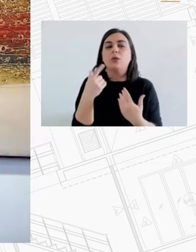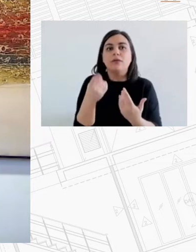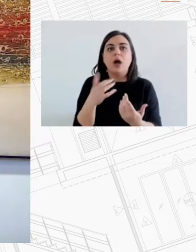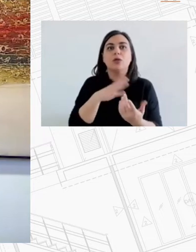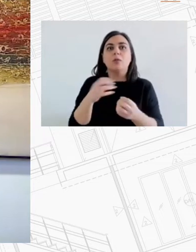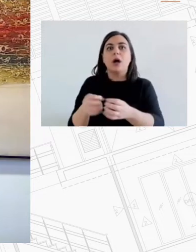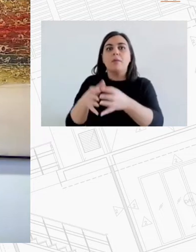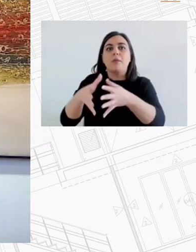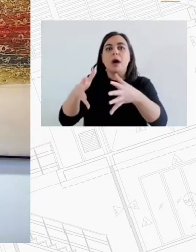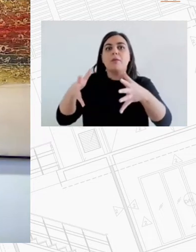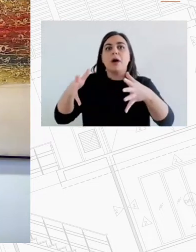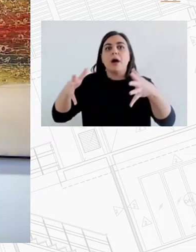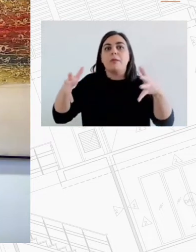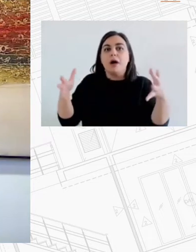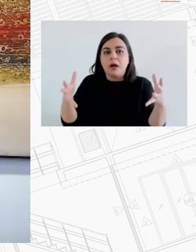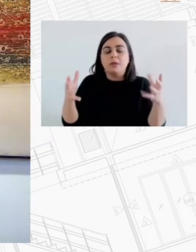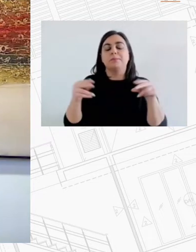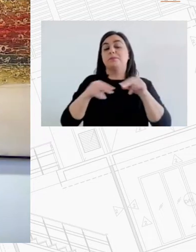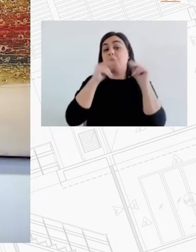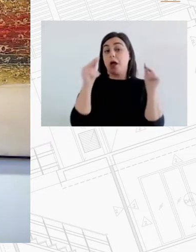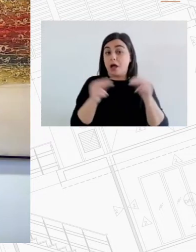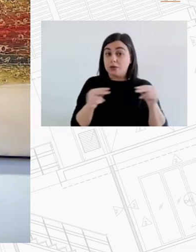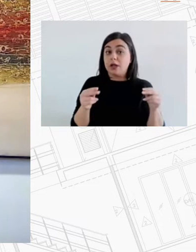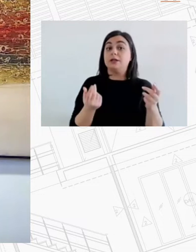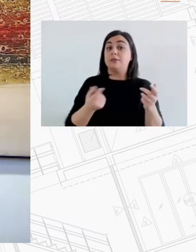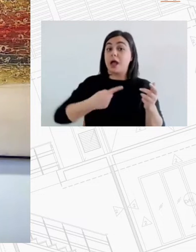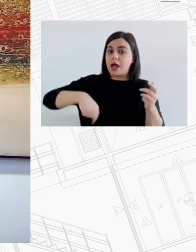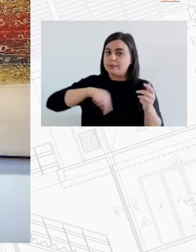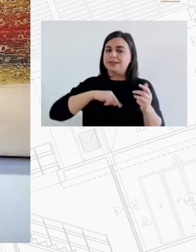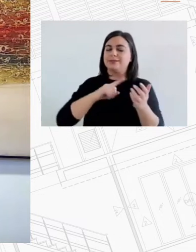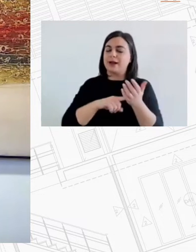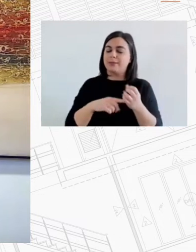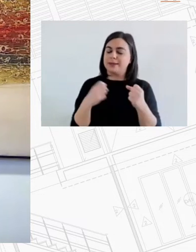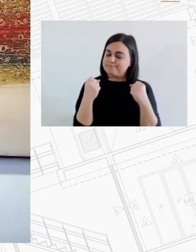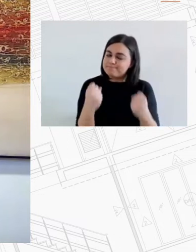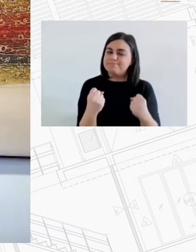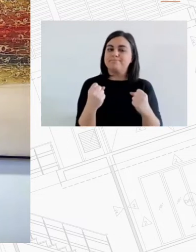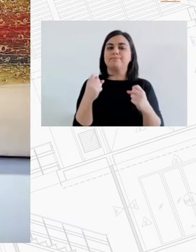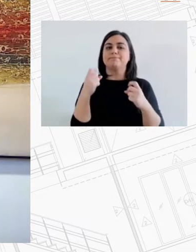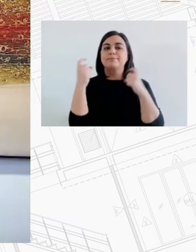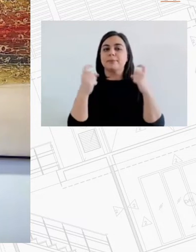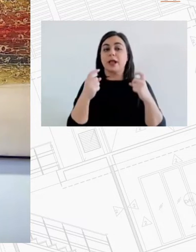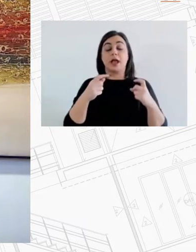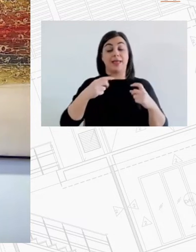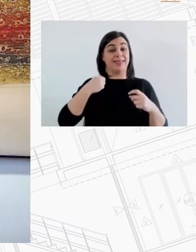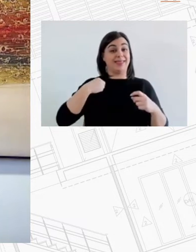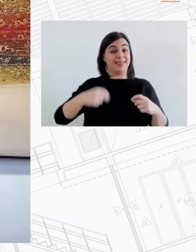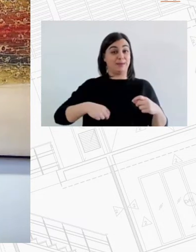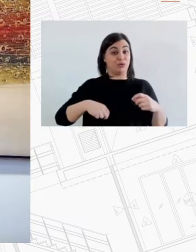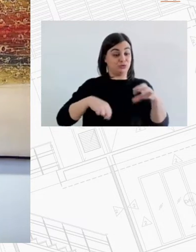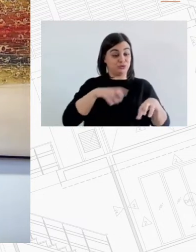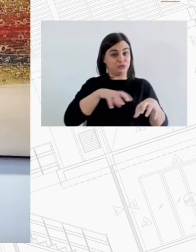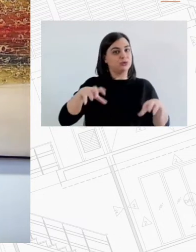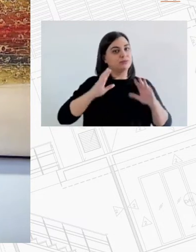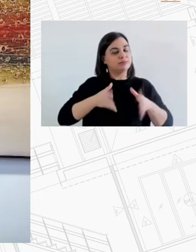και κλείνομαι αυτό ας ενώσουμε δυνάμεις και φωνές και ας επιμείνουμε στο κράτος ότι η αυτοδιοίκηση μπορεί να δώσει λύση η αυτοδιοίκηση είναι ίδια